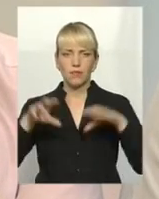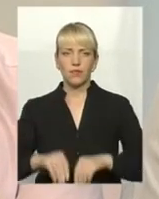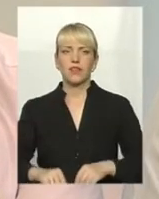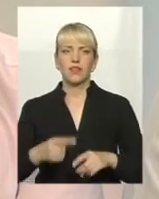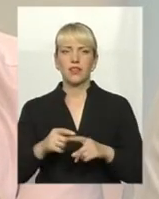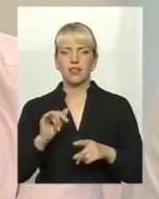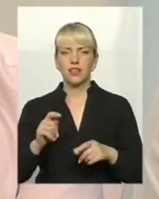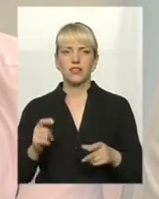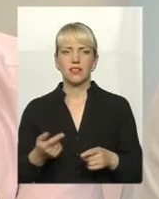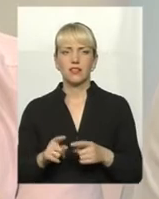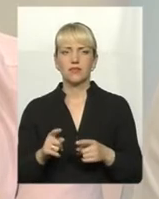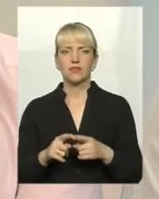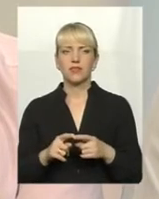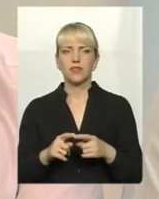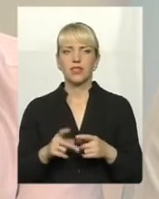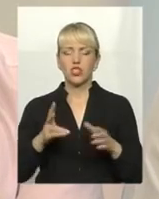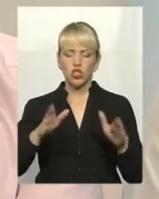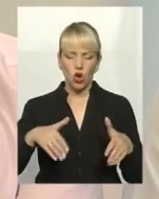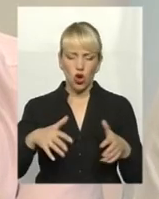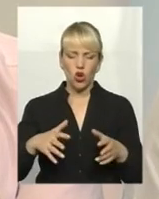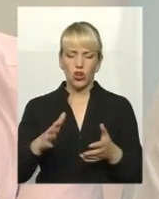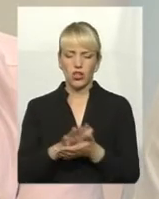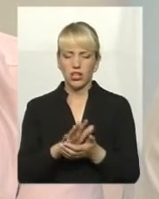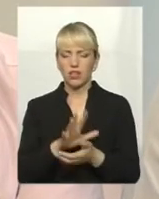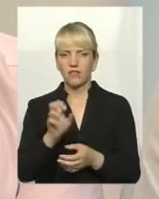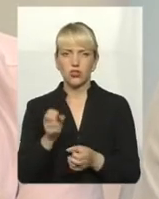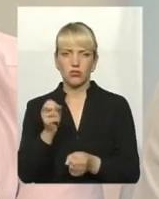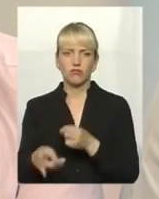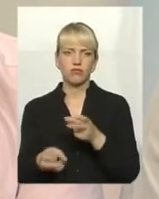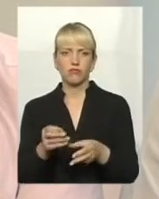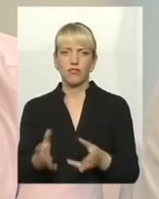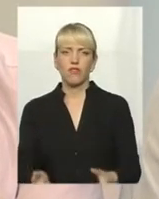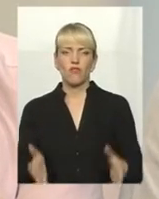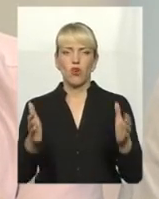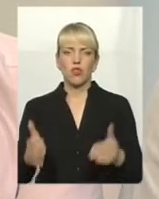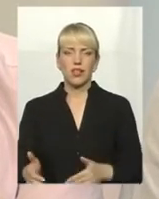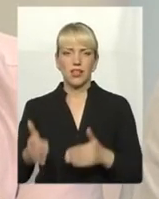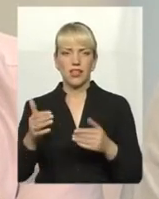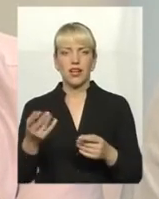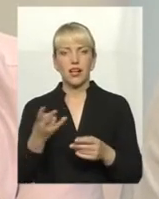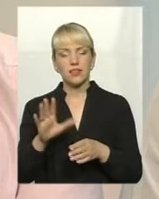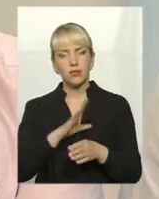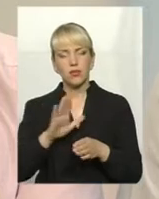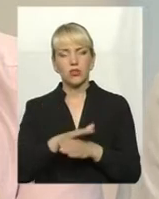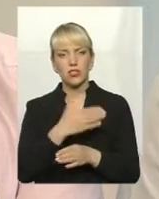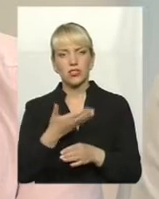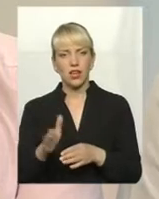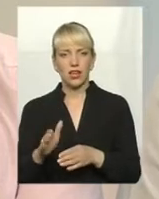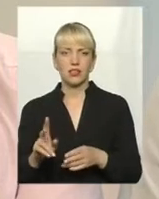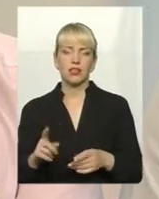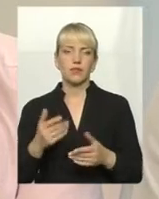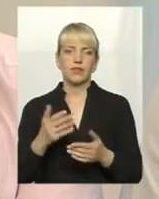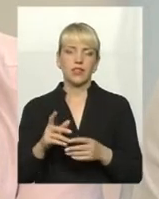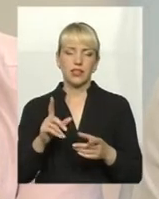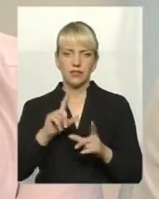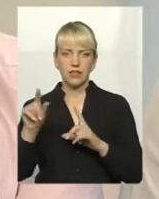живність вдома, і згорода всі рештки, все знесуть в контейнера. Зрозуміло, що його треба ділити. їздити,